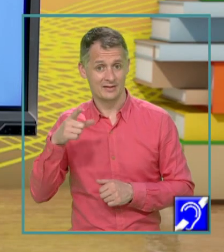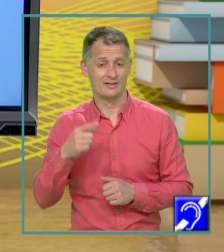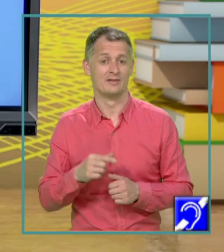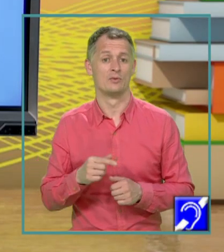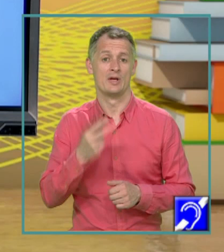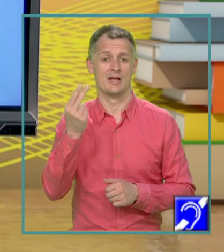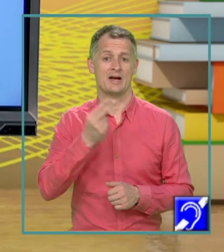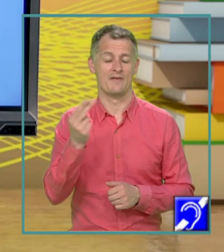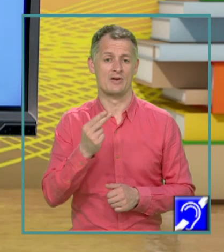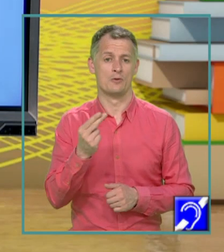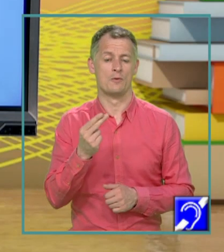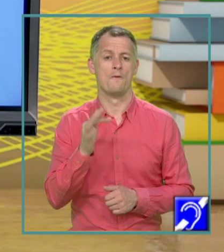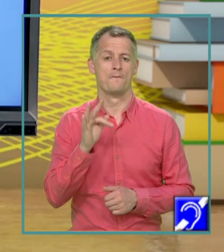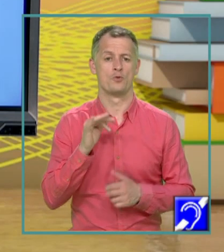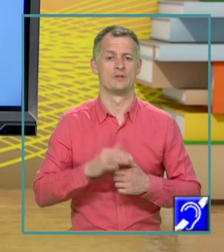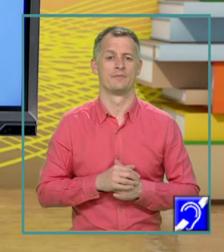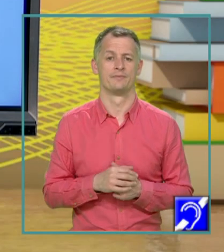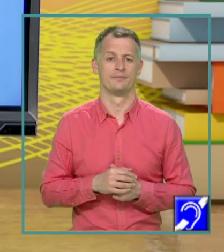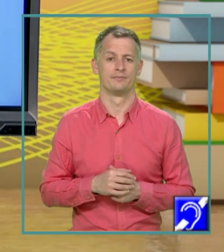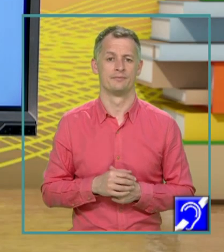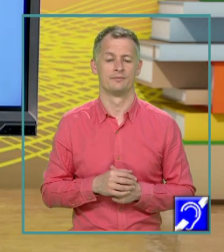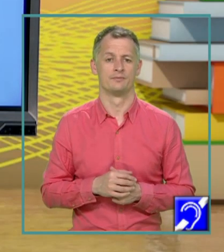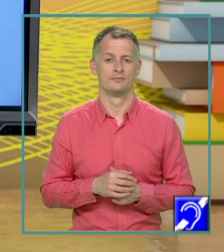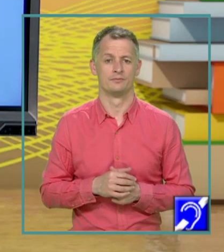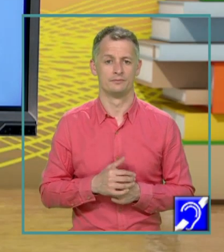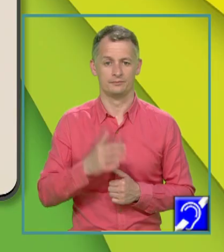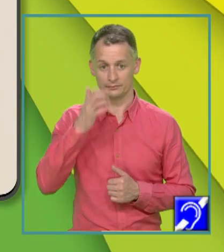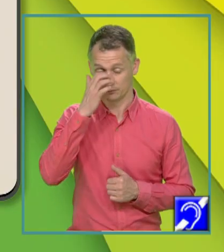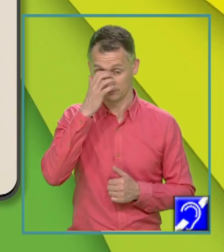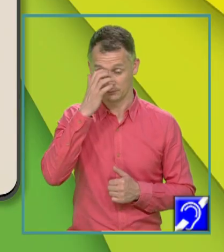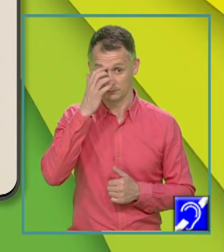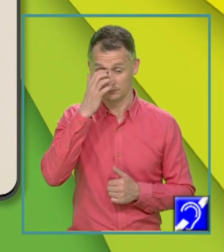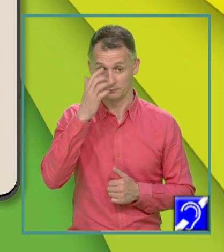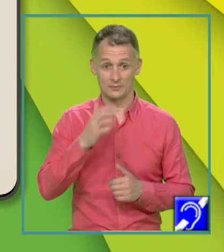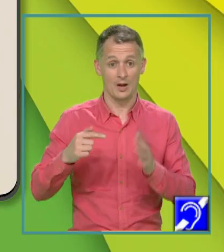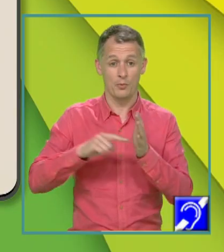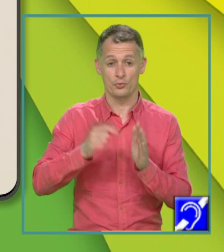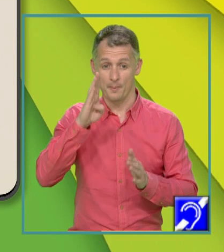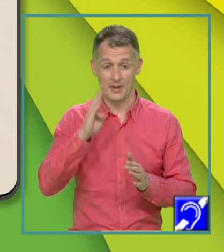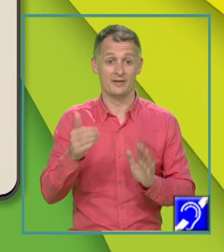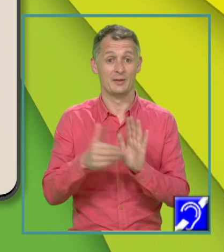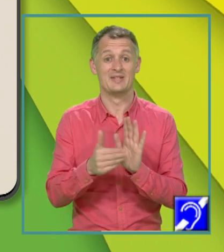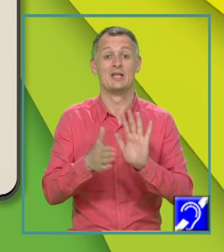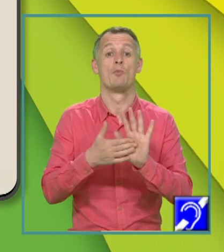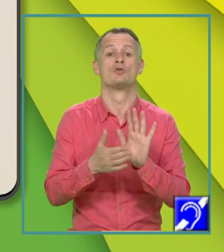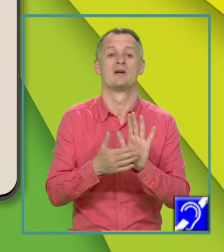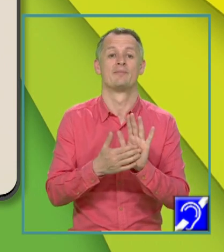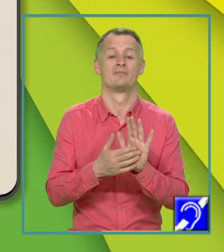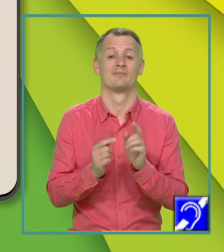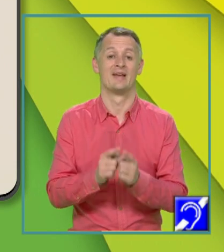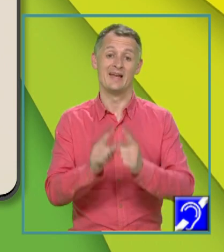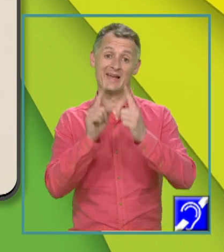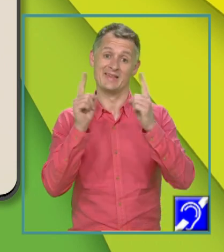aparține graficului funcției. la trei punctul B vom avea de demonstrat că